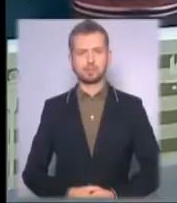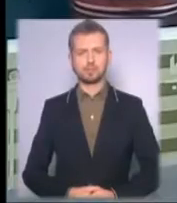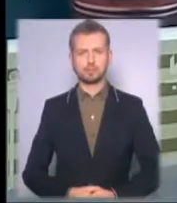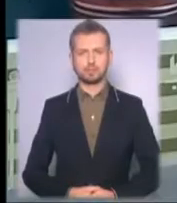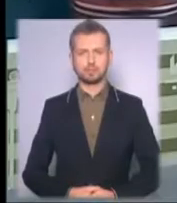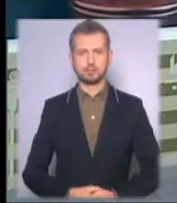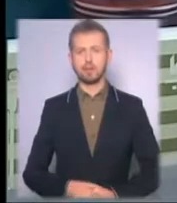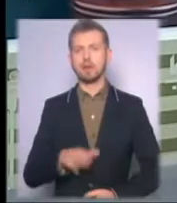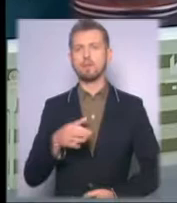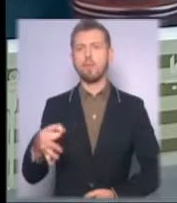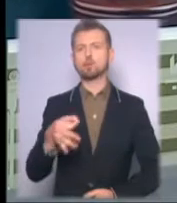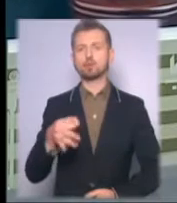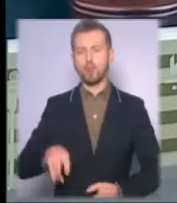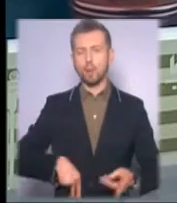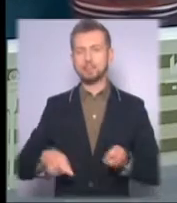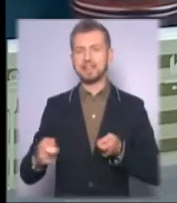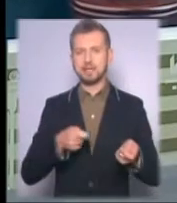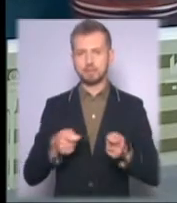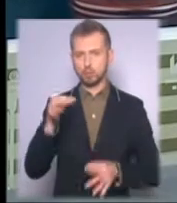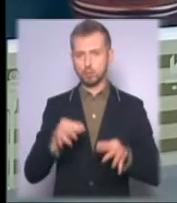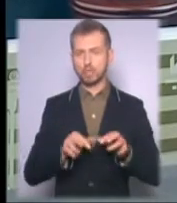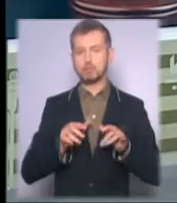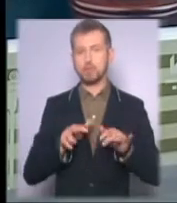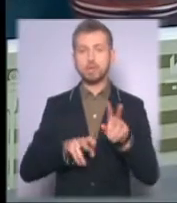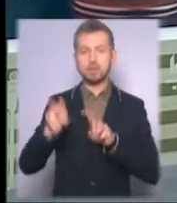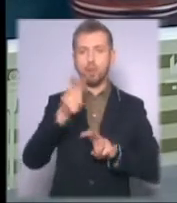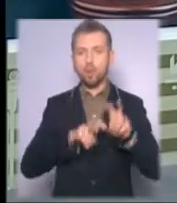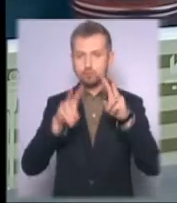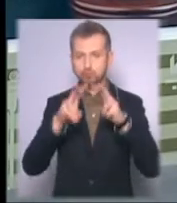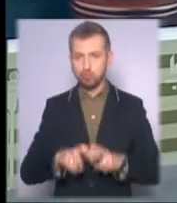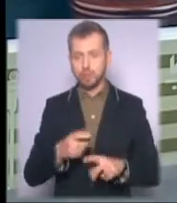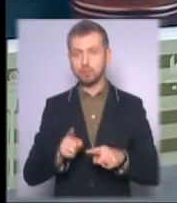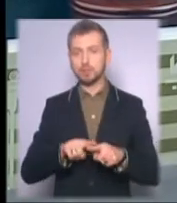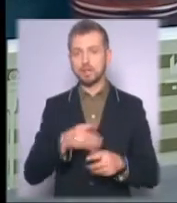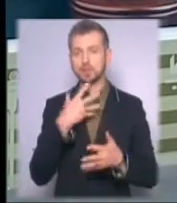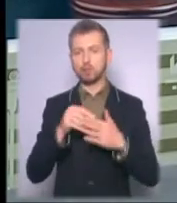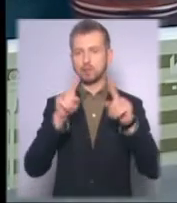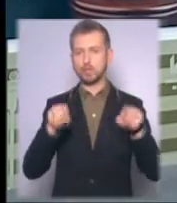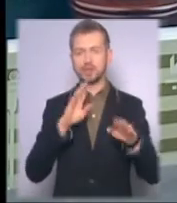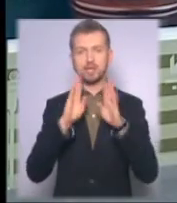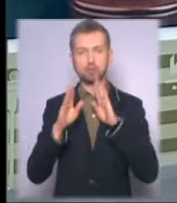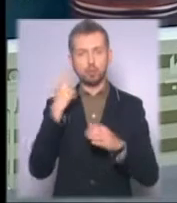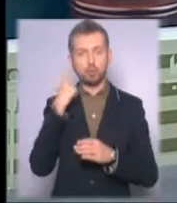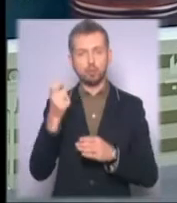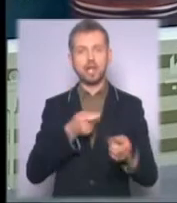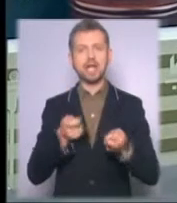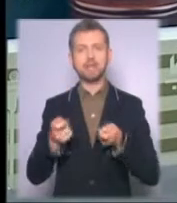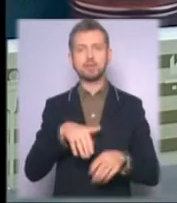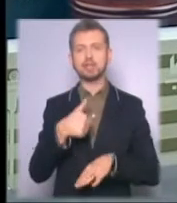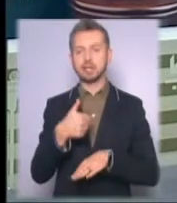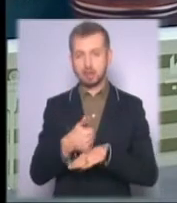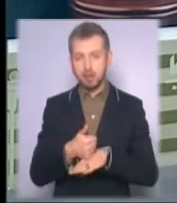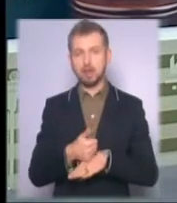В окружному адміністративному суді проходить обшук. Про це на своїй сторінці у Фейсбук повідомила керівник пресслужби столичної